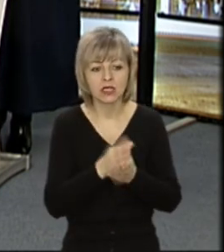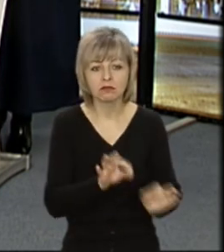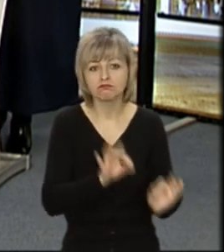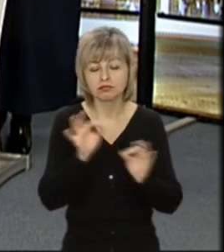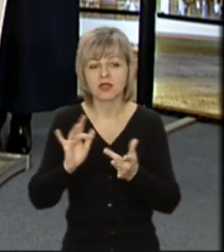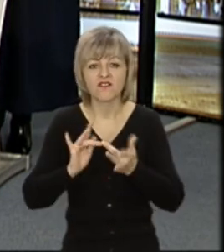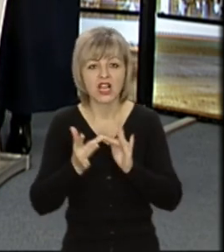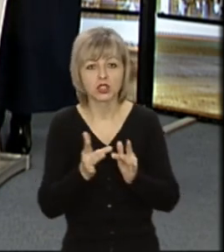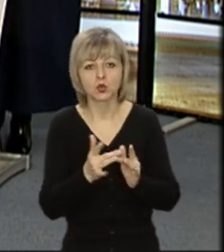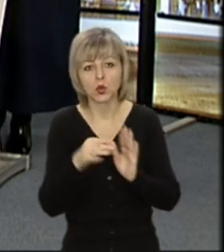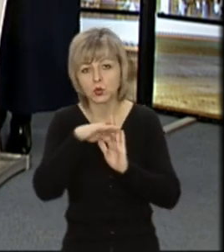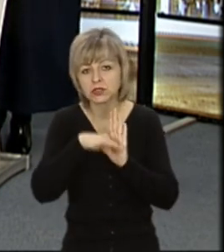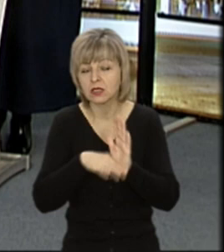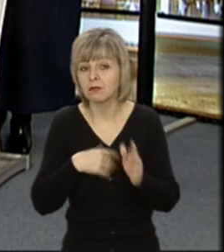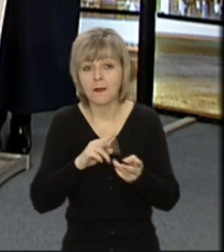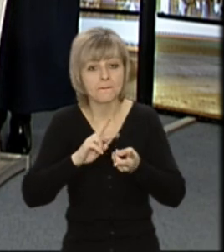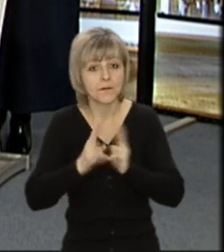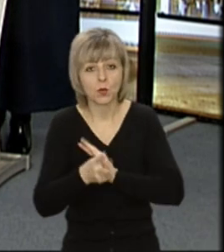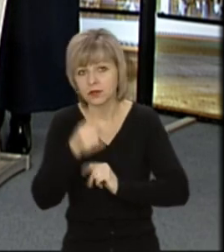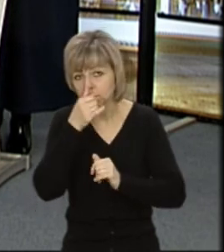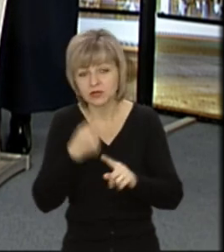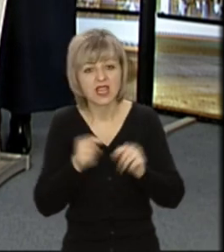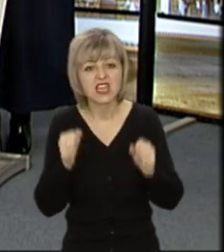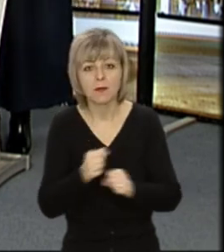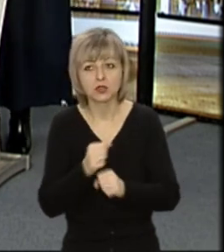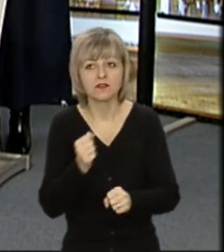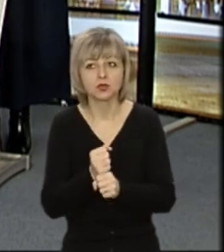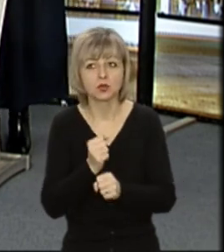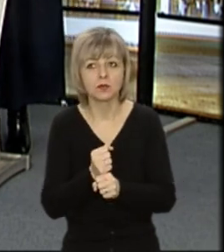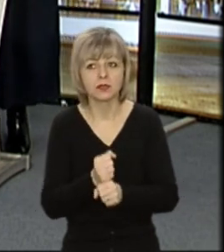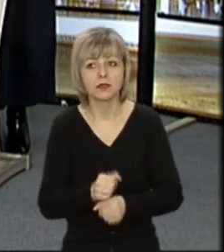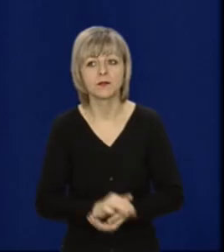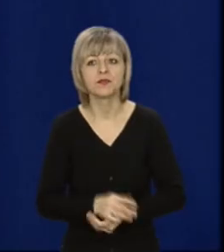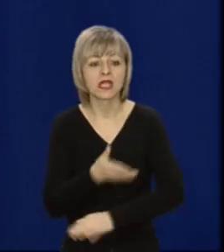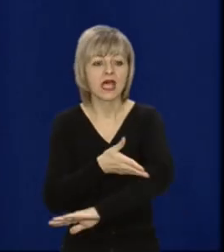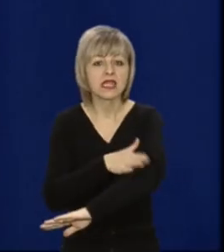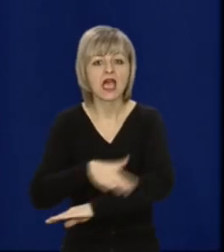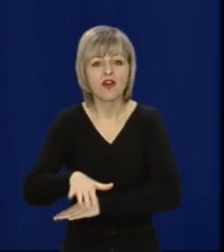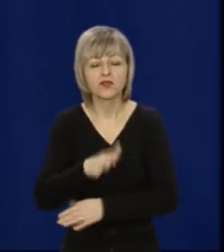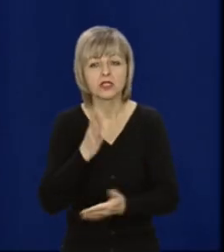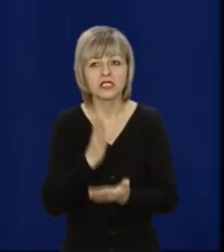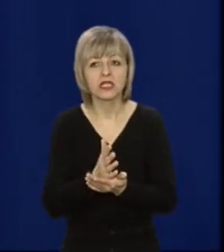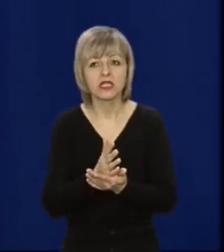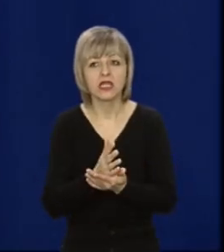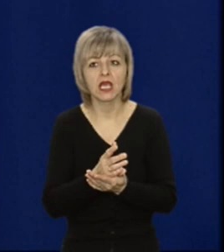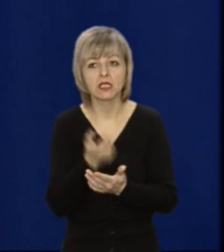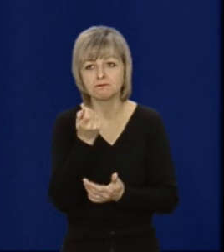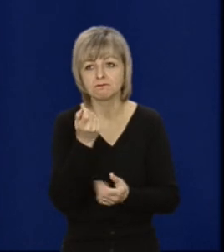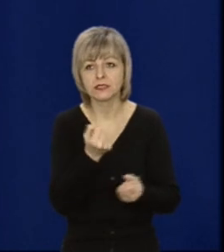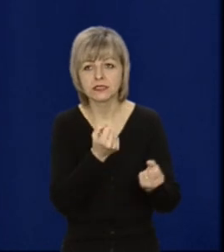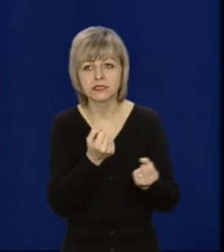електронну систему, ми це не зможемо поміняти, тому що це неможливо змінити. Зокрема, на Волині також є і затримки